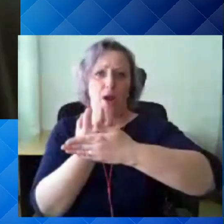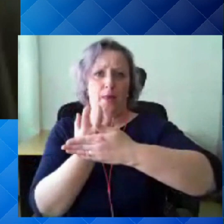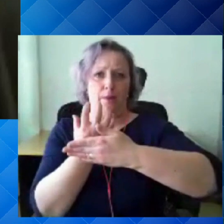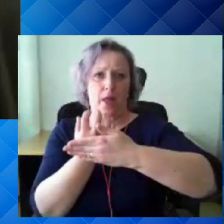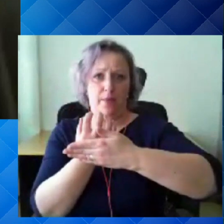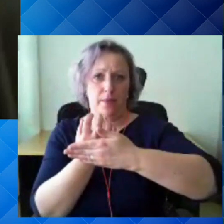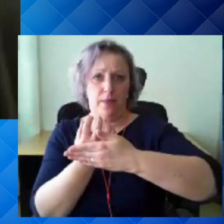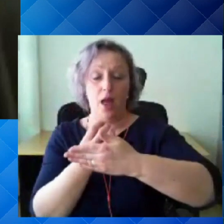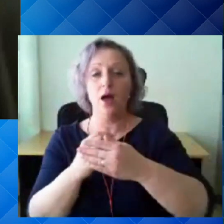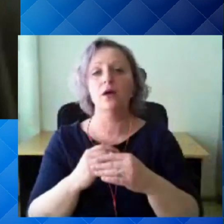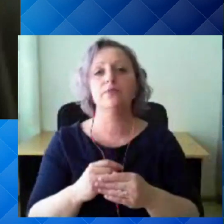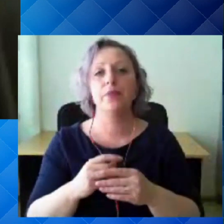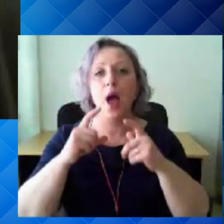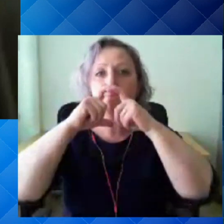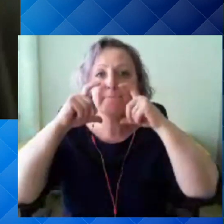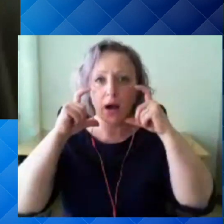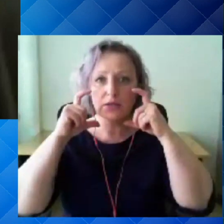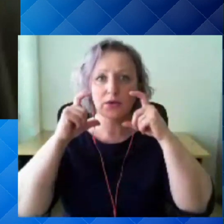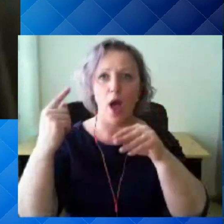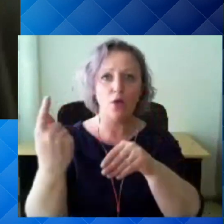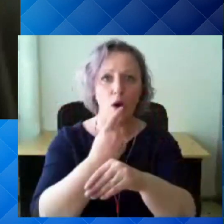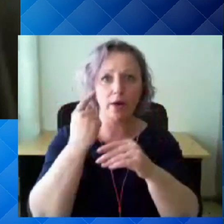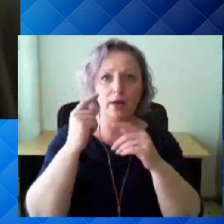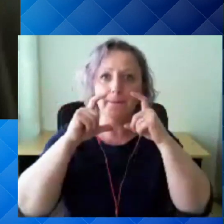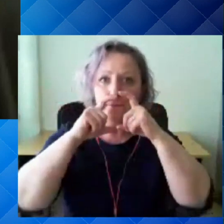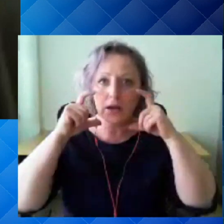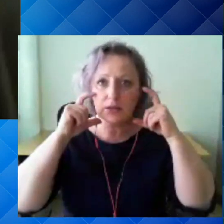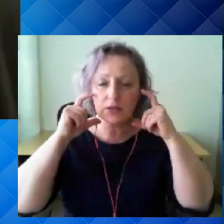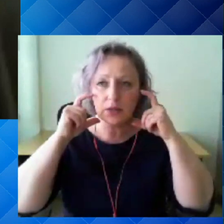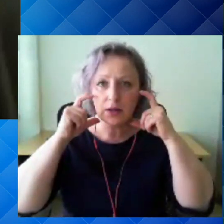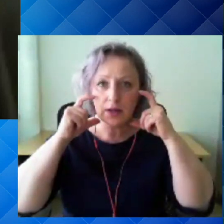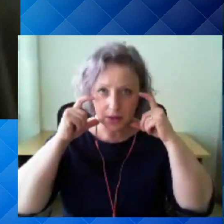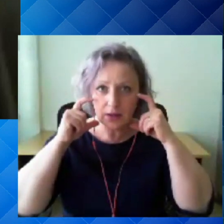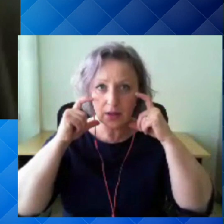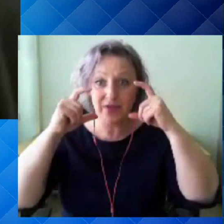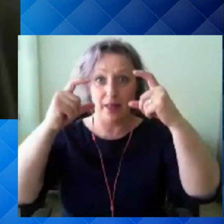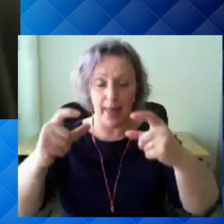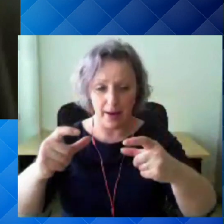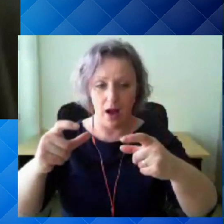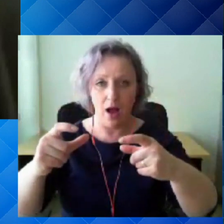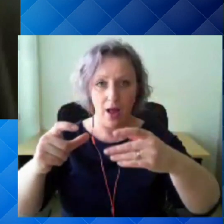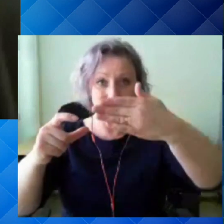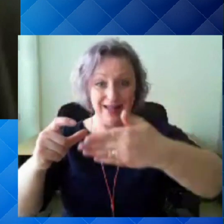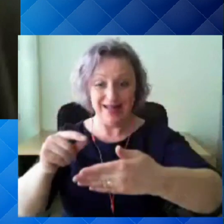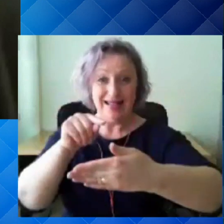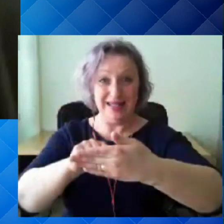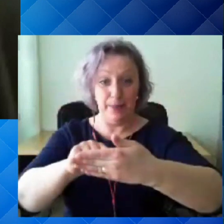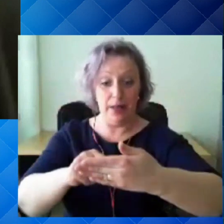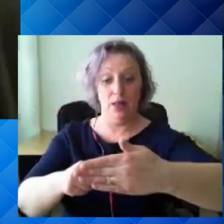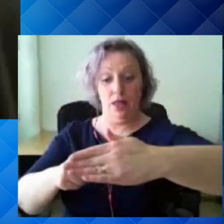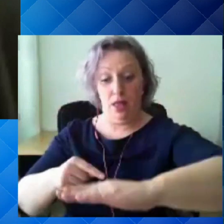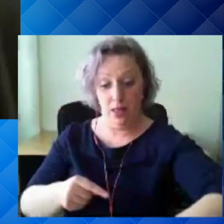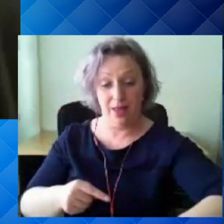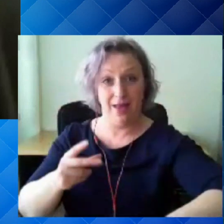me nüüd selle ühekordse maski just selle sisepinna asetame mingile teise pinna vastu, siis mina ütleks küll, et selle maski